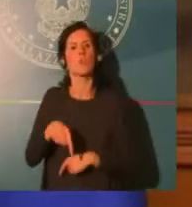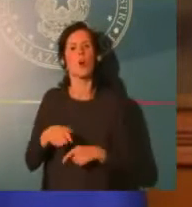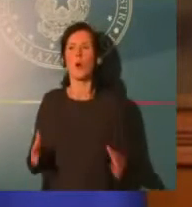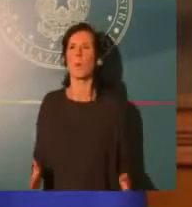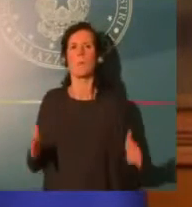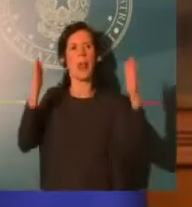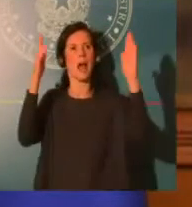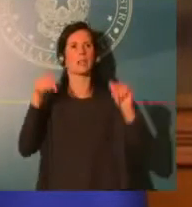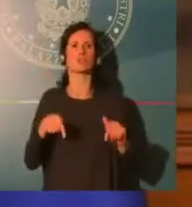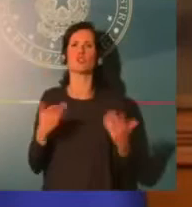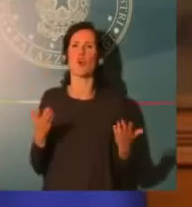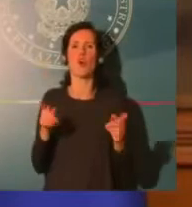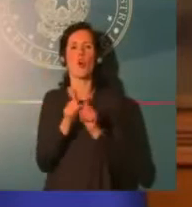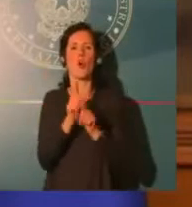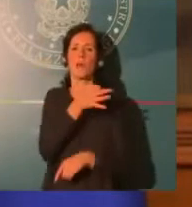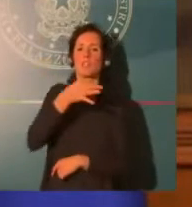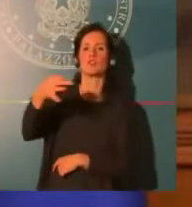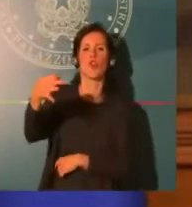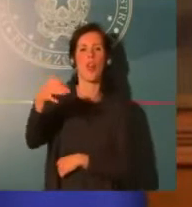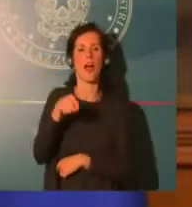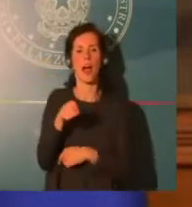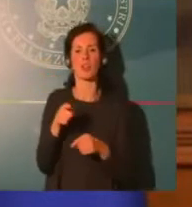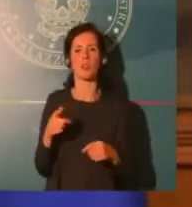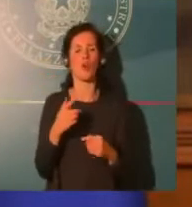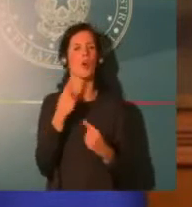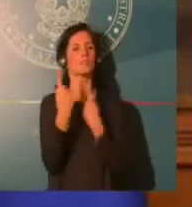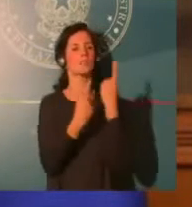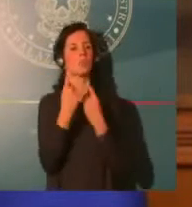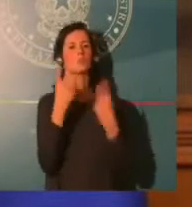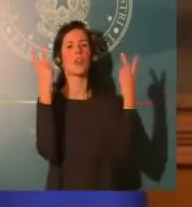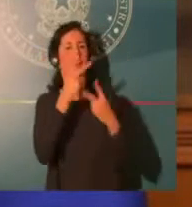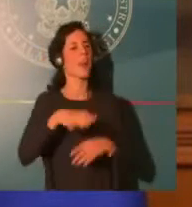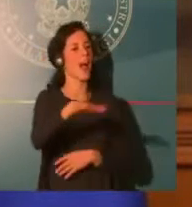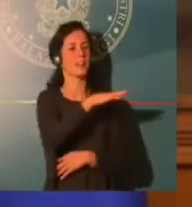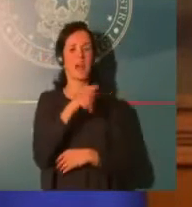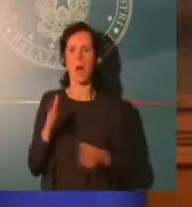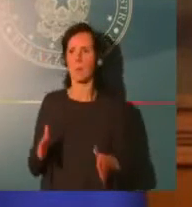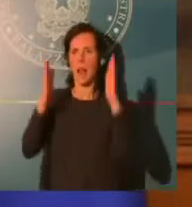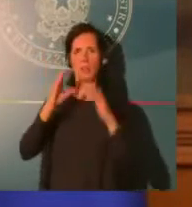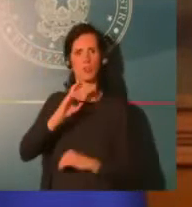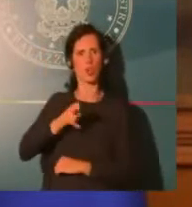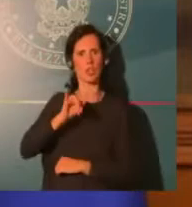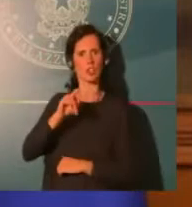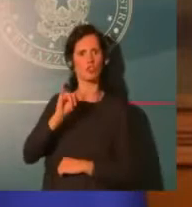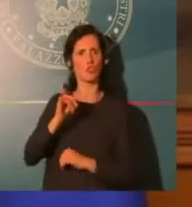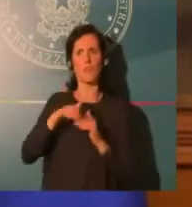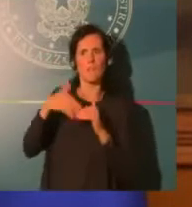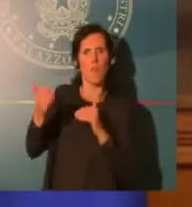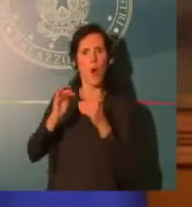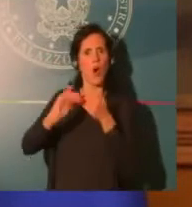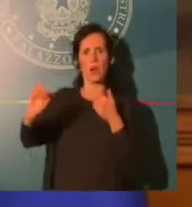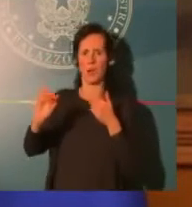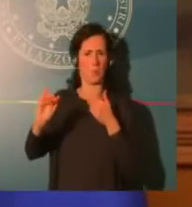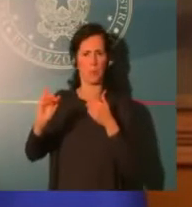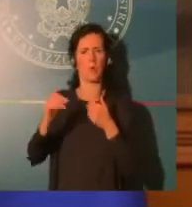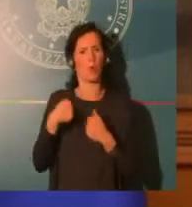parlato con loro, ho ricevuto delegazioni di associazioni anche di base, anche nuove, di palestre,